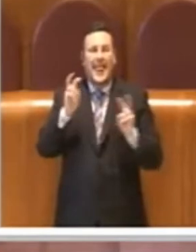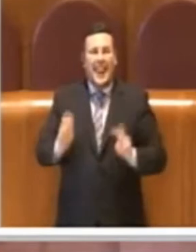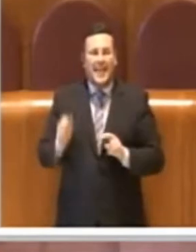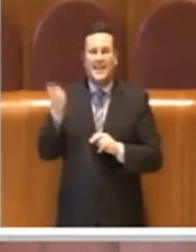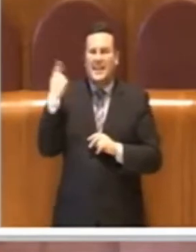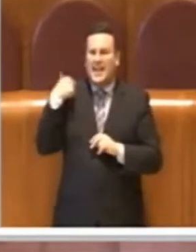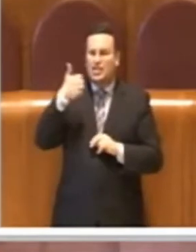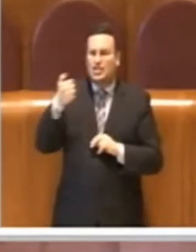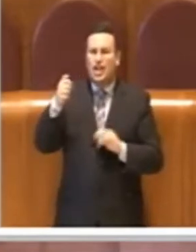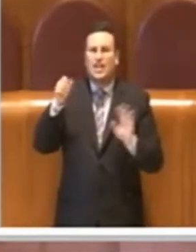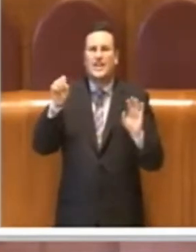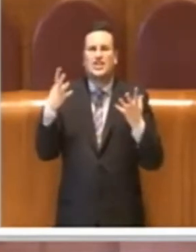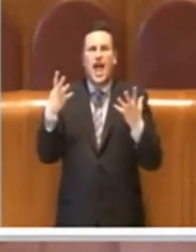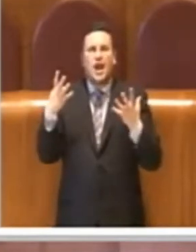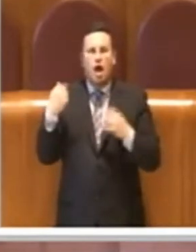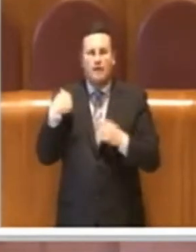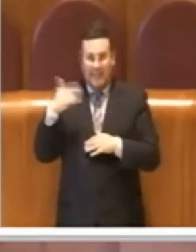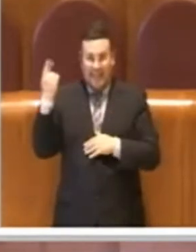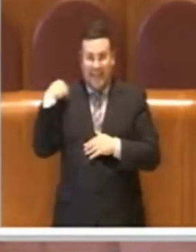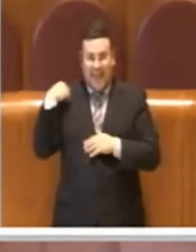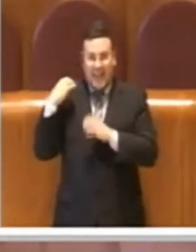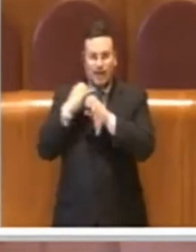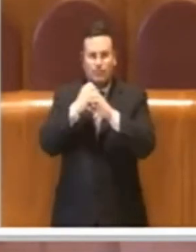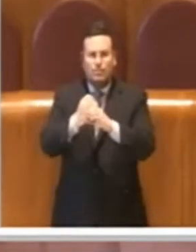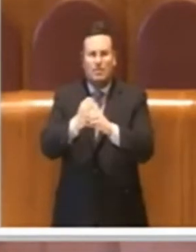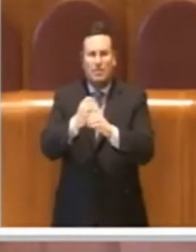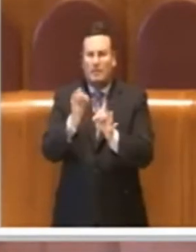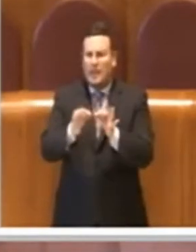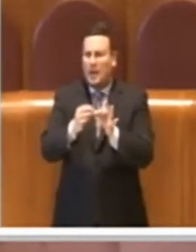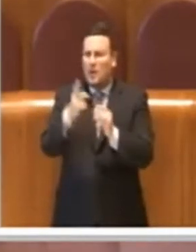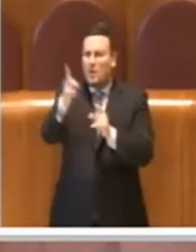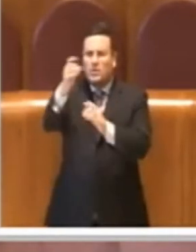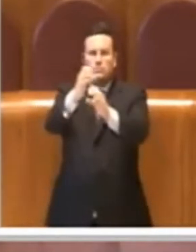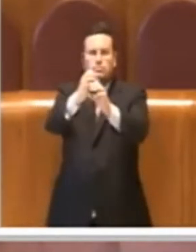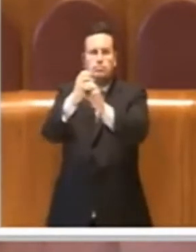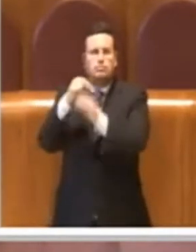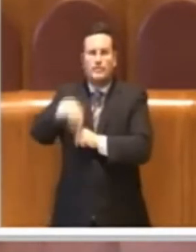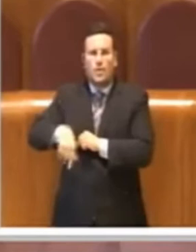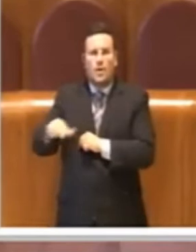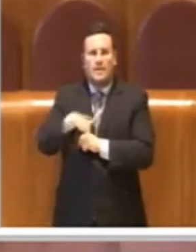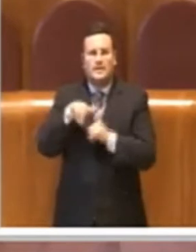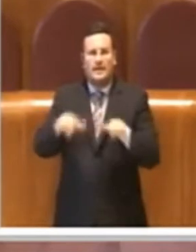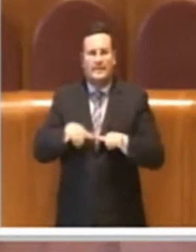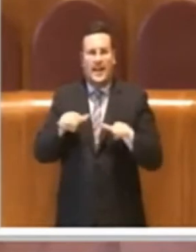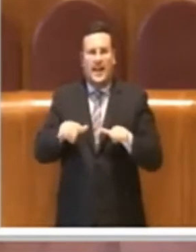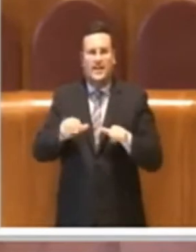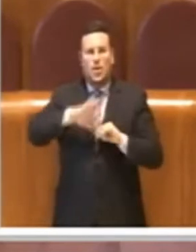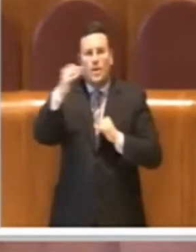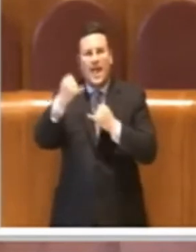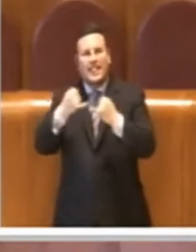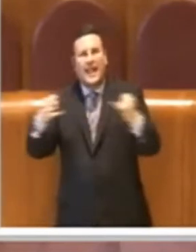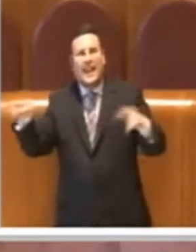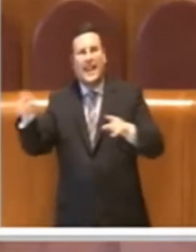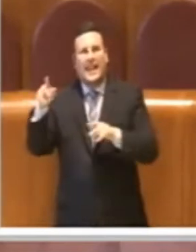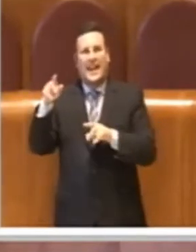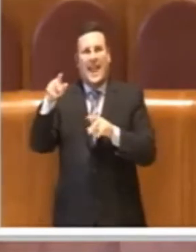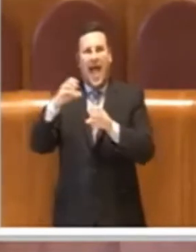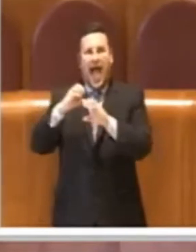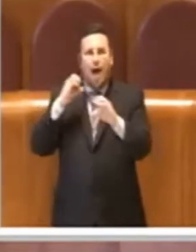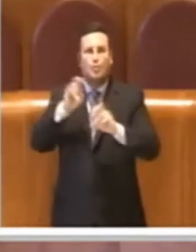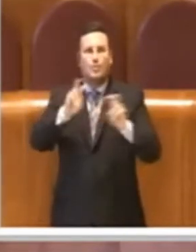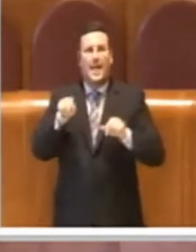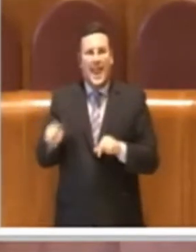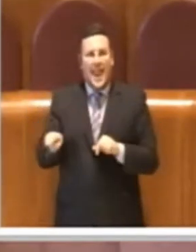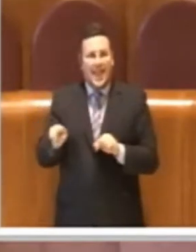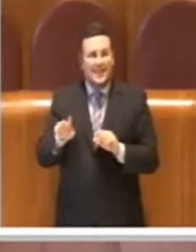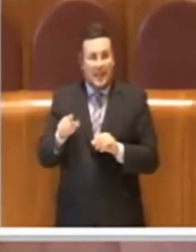minuti da Via del Babuino ero qui a Piazza Venezia. Un'altra linea di minibus elettrici sarà introdotta appositamente